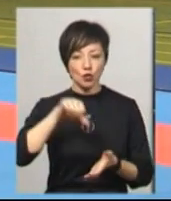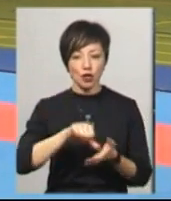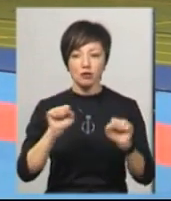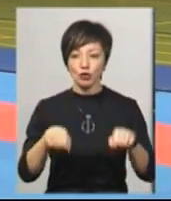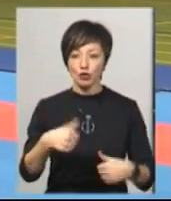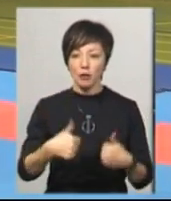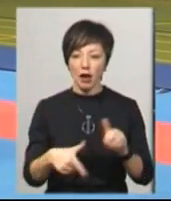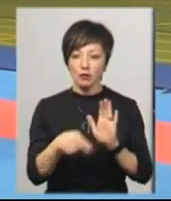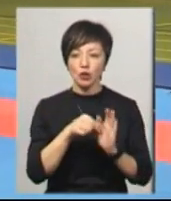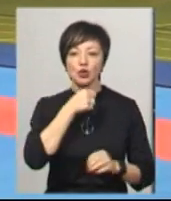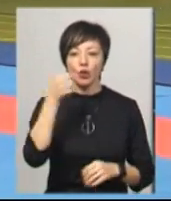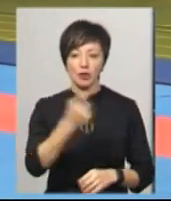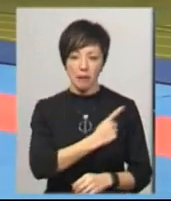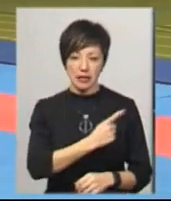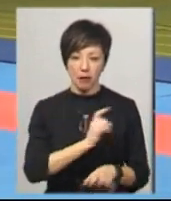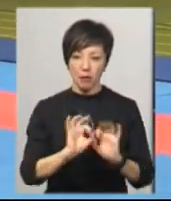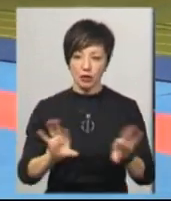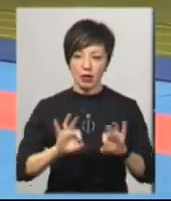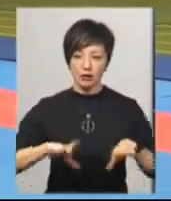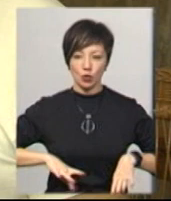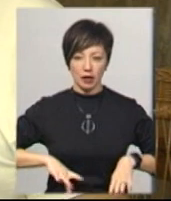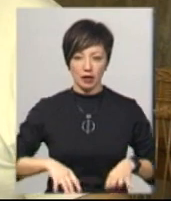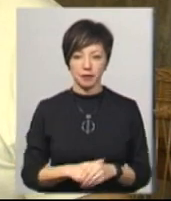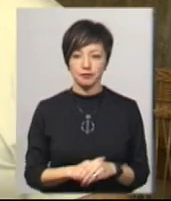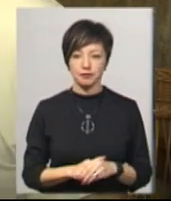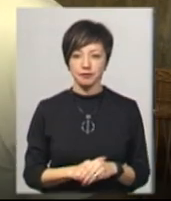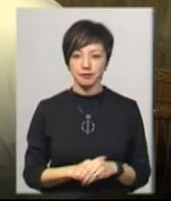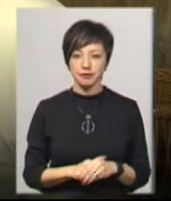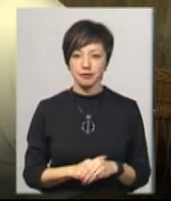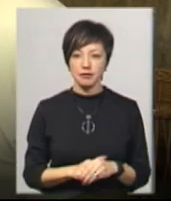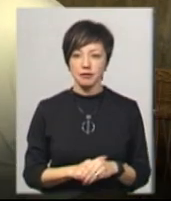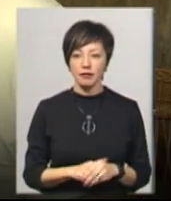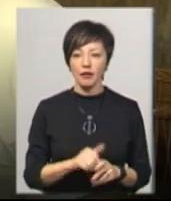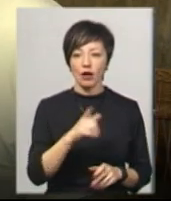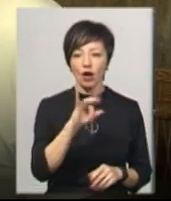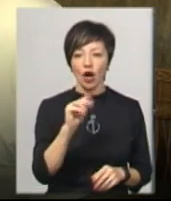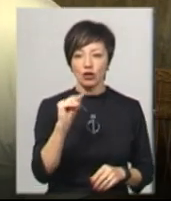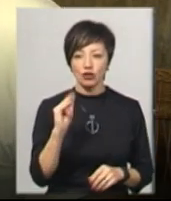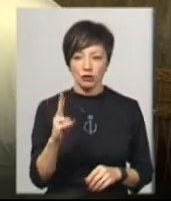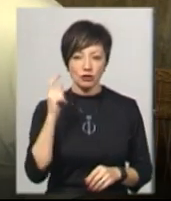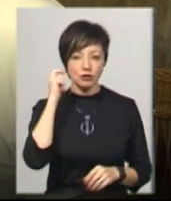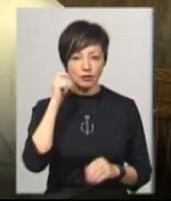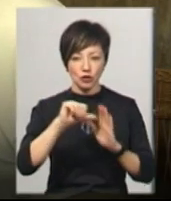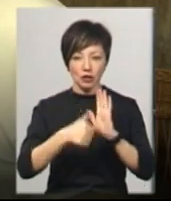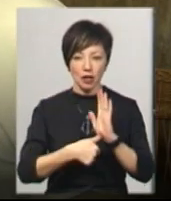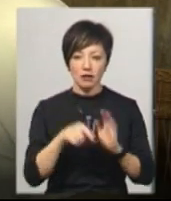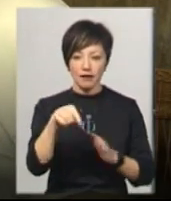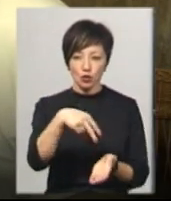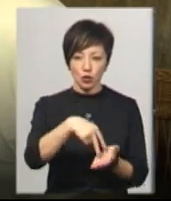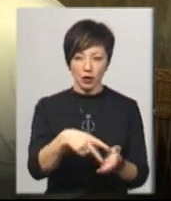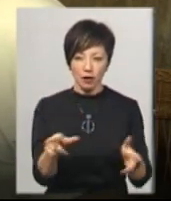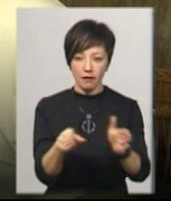можуть змагатися з дорослими майстрами, пояснює Гарій Осідлевич. Асосян-градчик, наприклад, йому 16 років, а він стояв